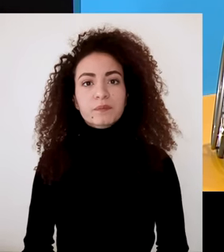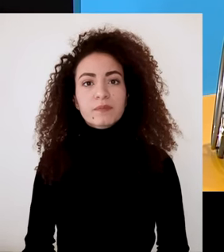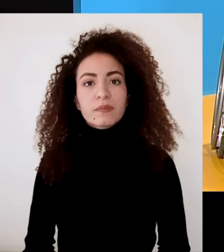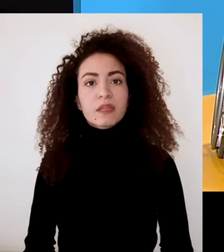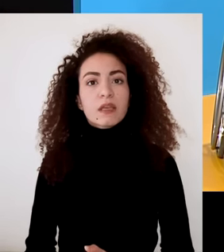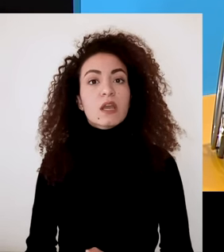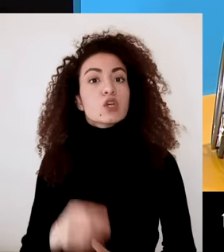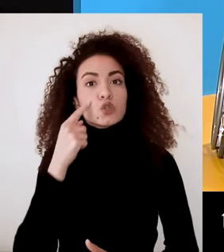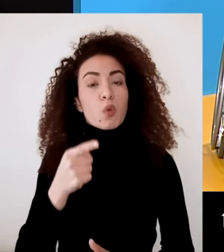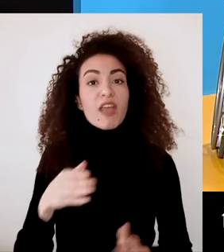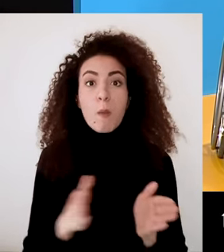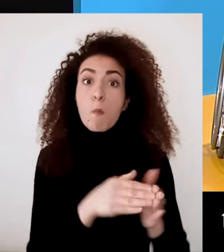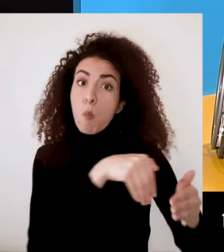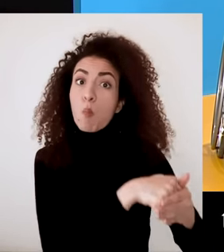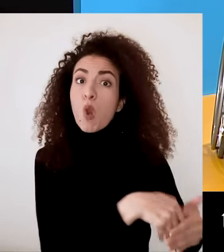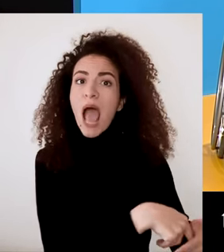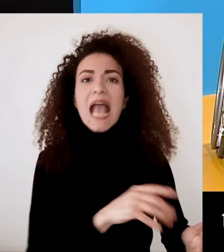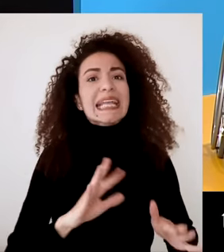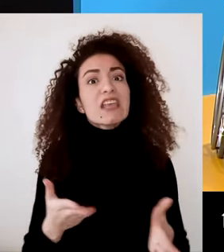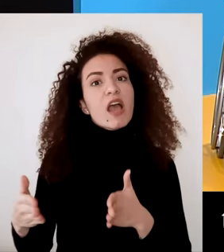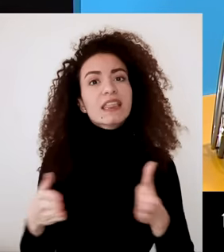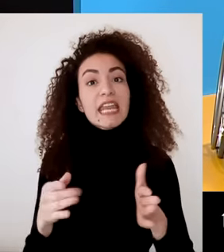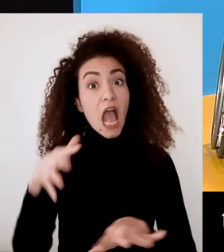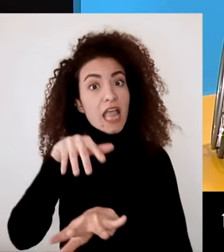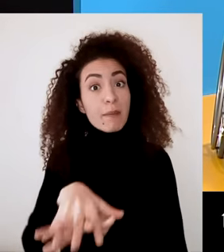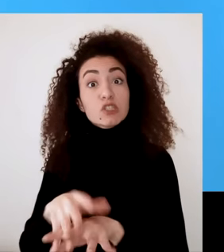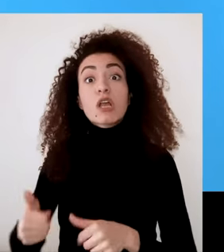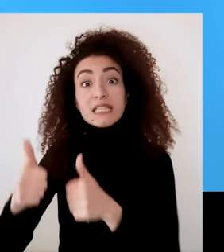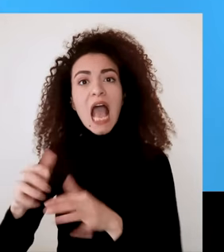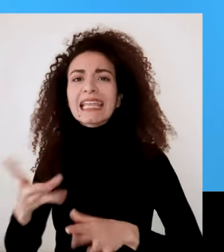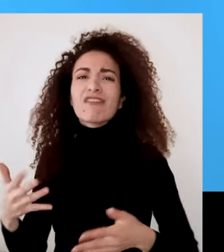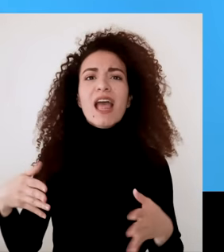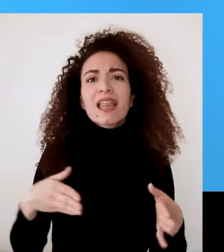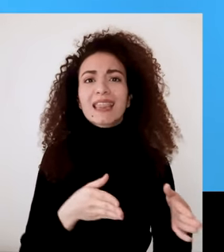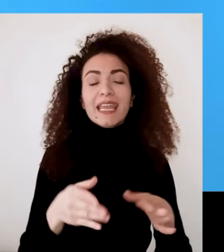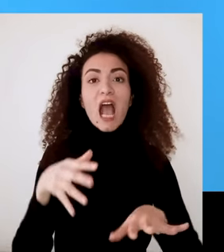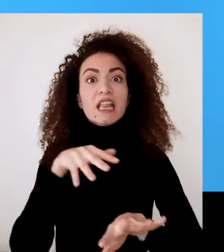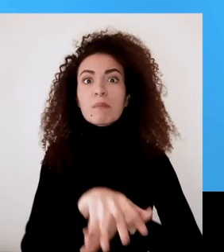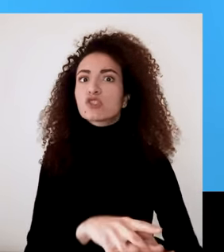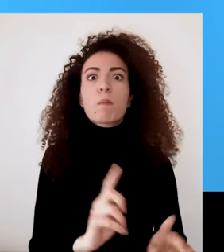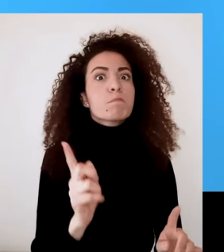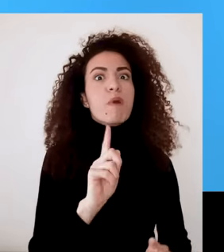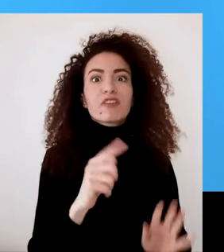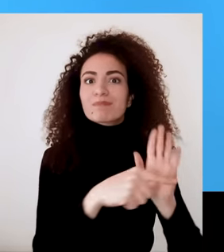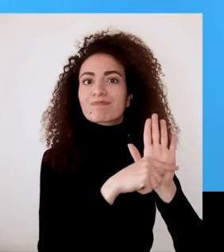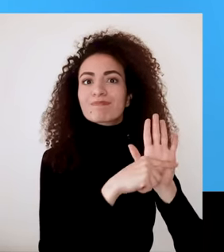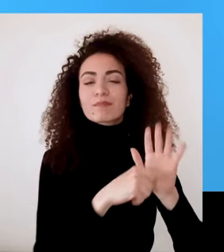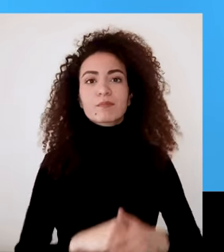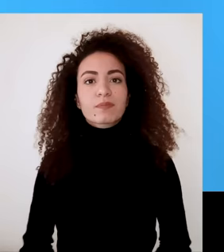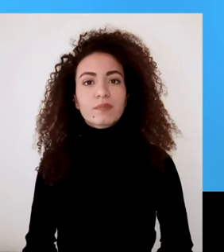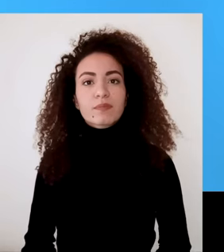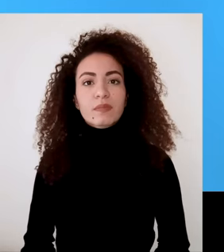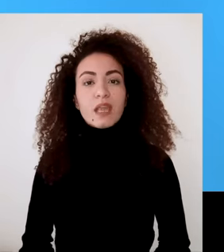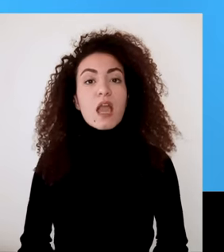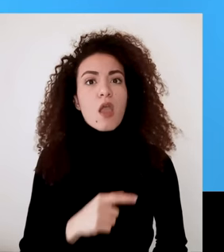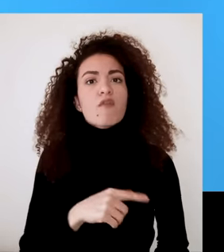نماذج العيش بالمجتمع يلي بتأيد الدمج أو بتتعارض مع مبادئه ولابد أنه نختم فقارتنا بخبر مشجع تعقيباً